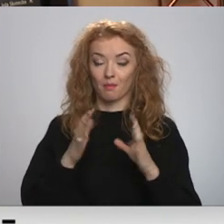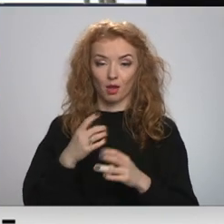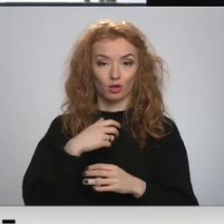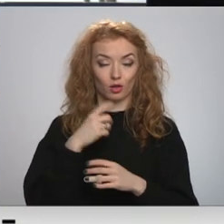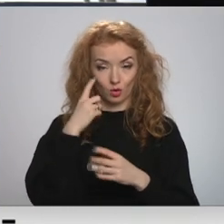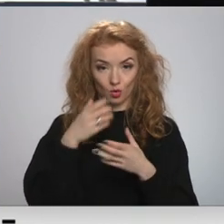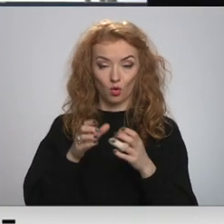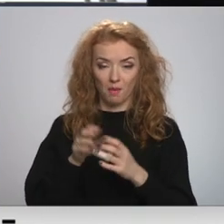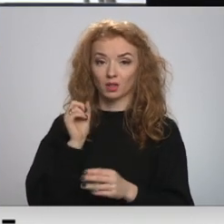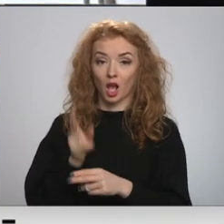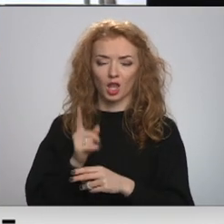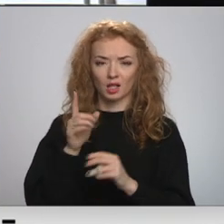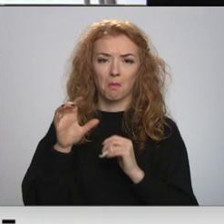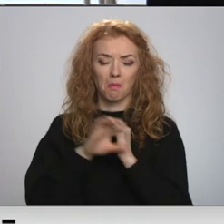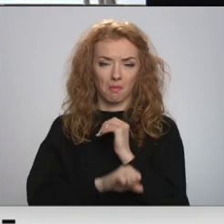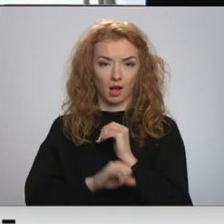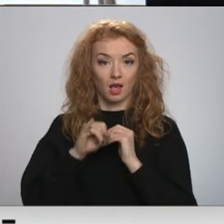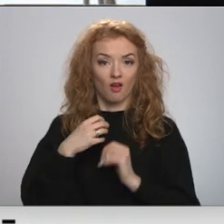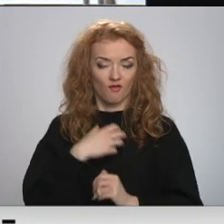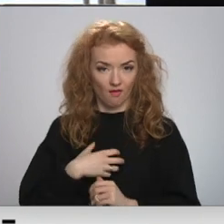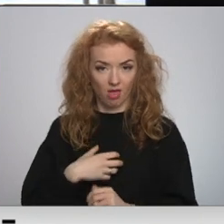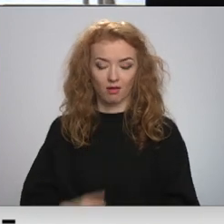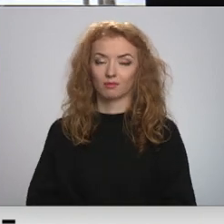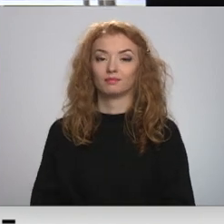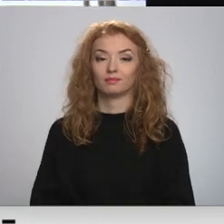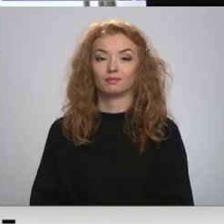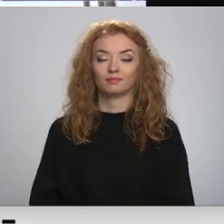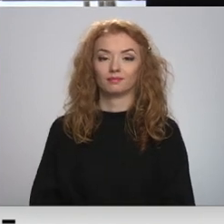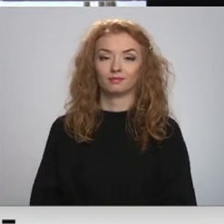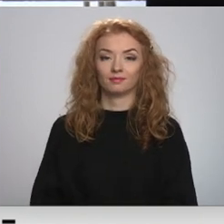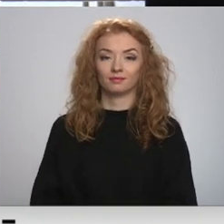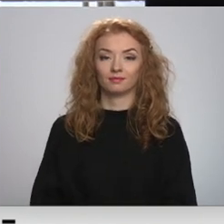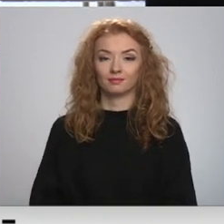tikai pats galējais līdzeklis. Sandar Lītāni, Andrs Pāns, ReTV